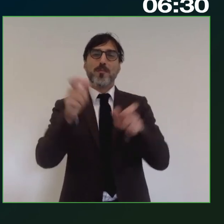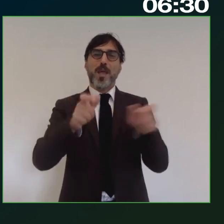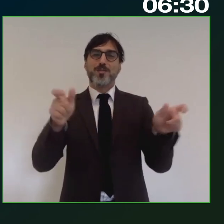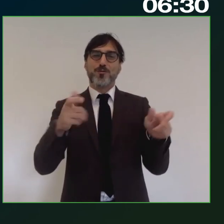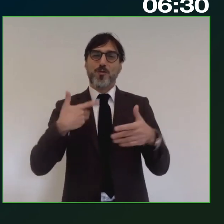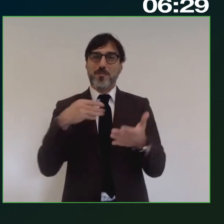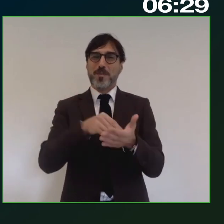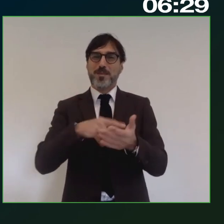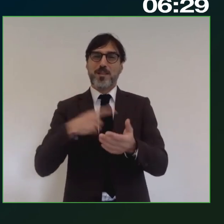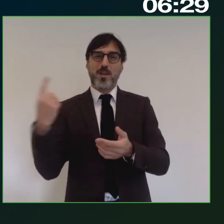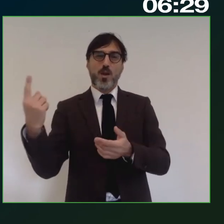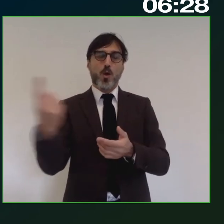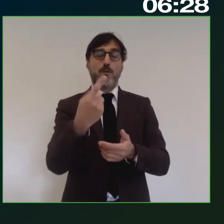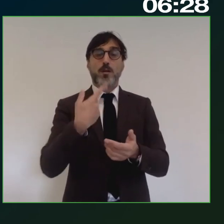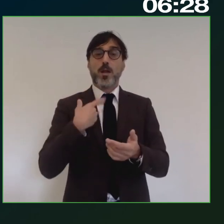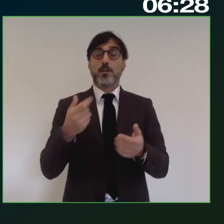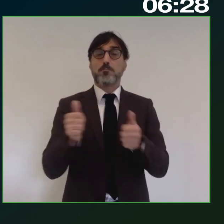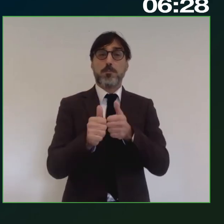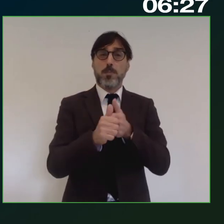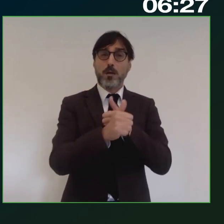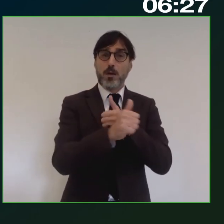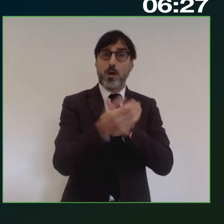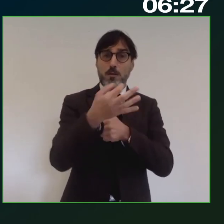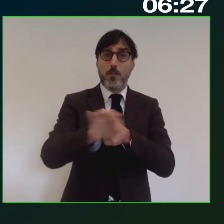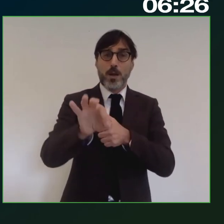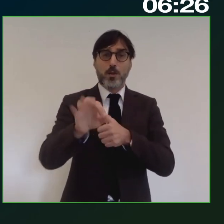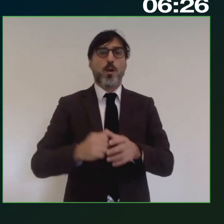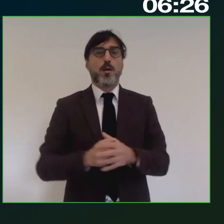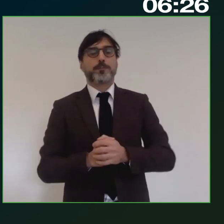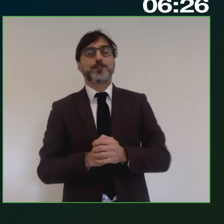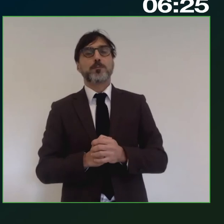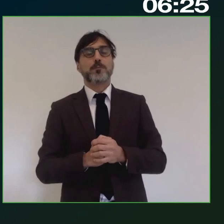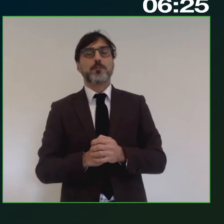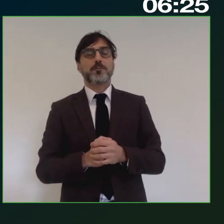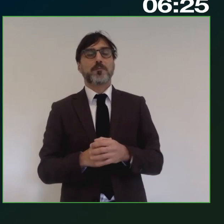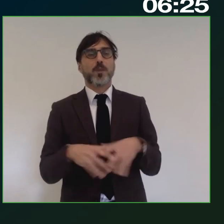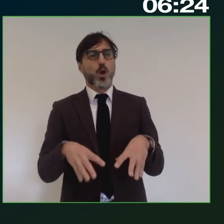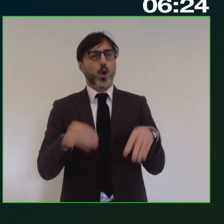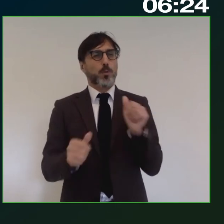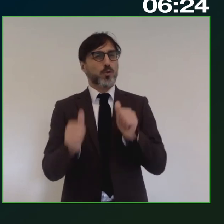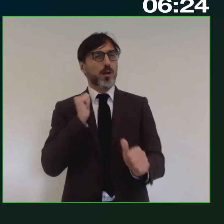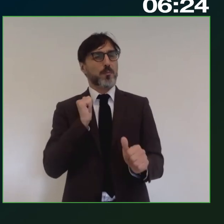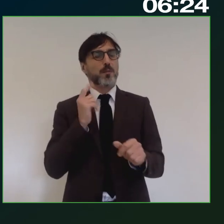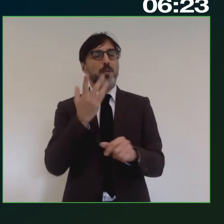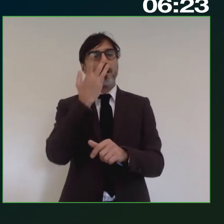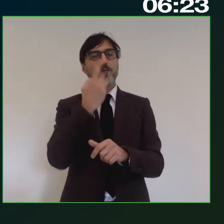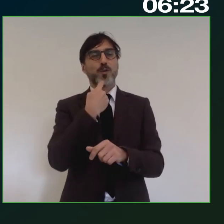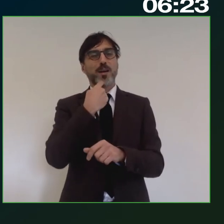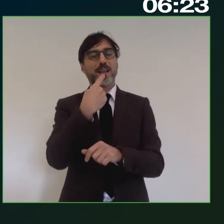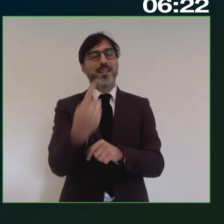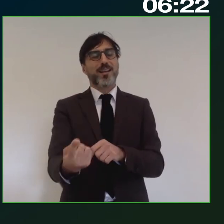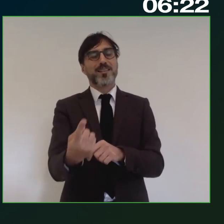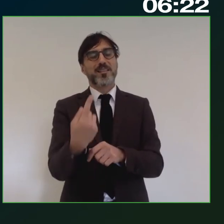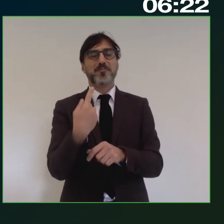con il partenariato in particolare prima di cominciare vorrei dire una una